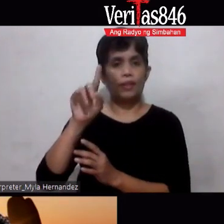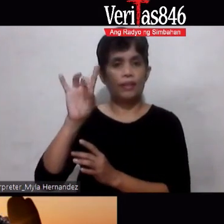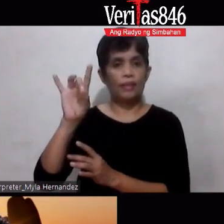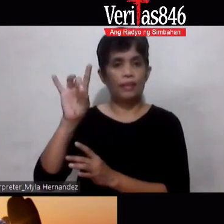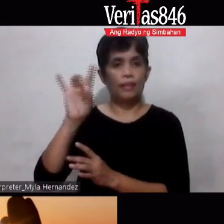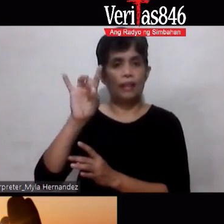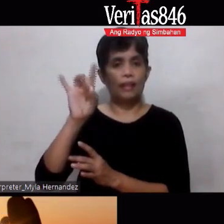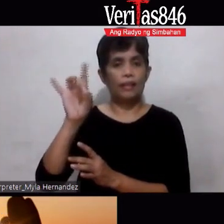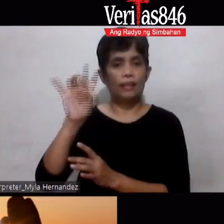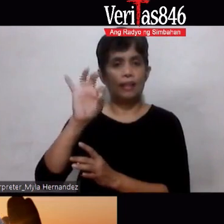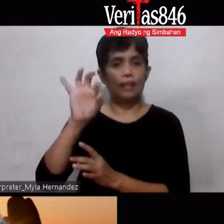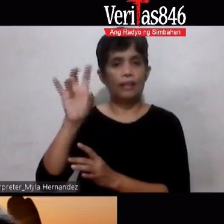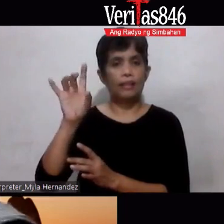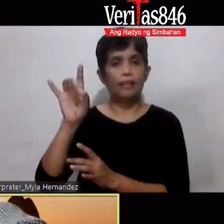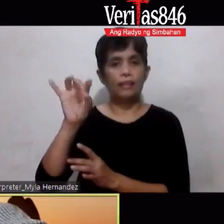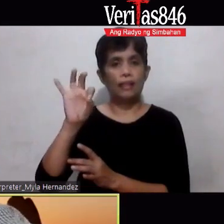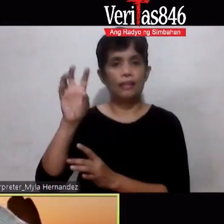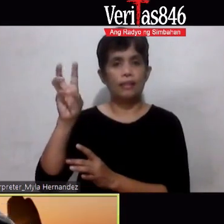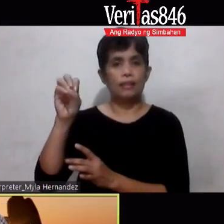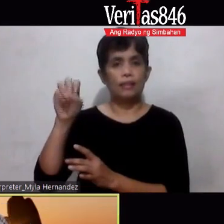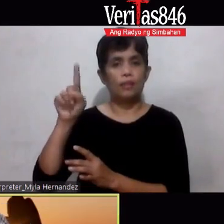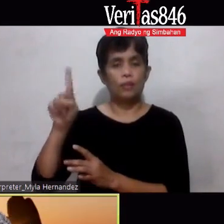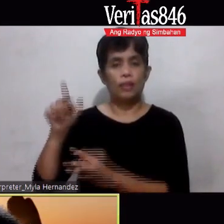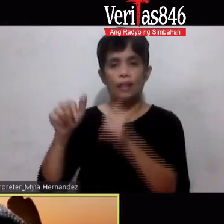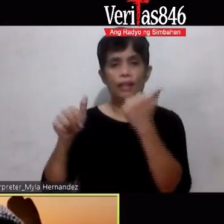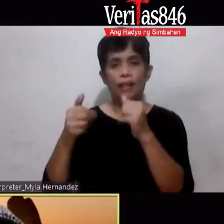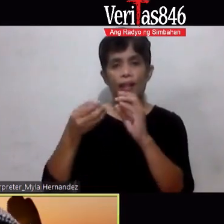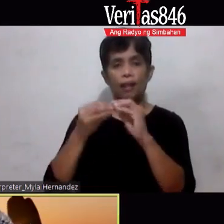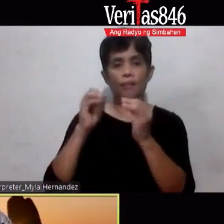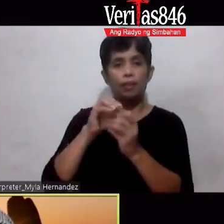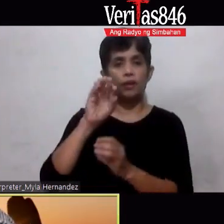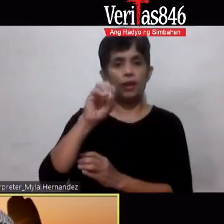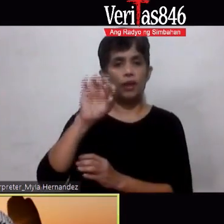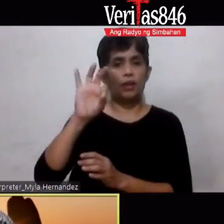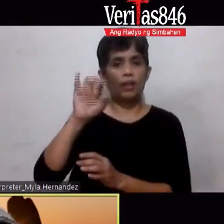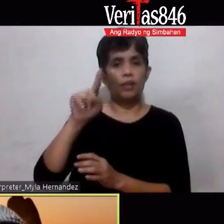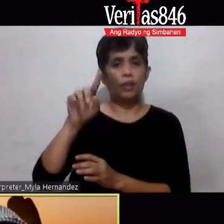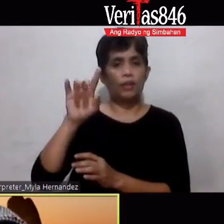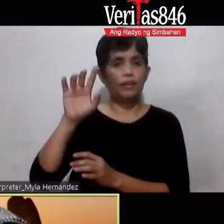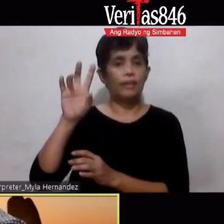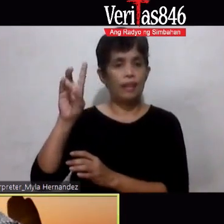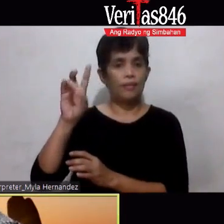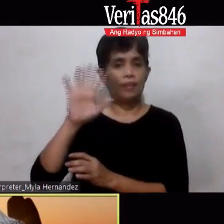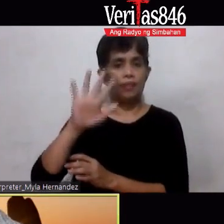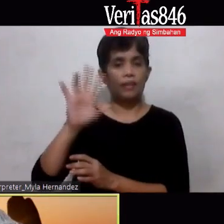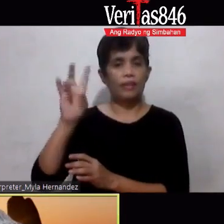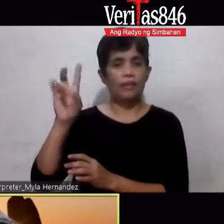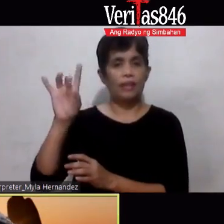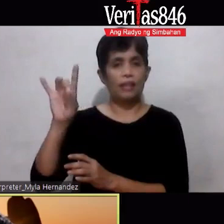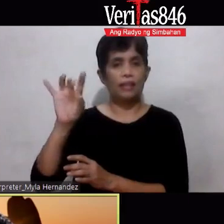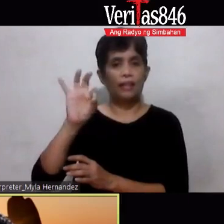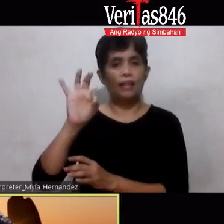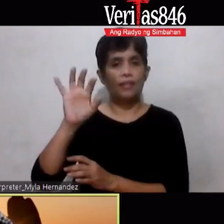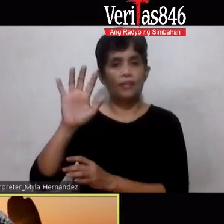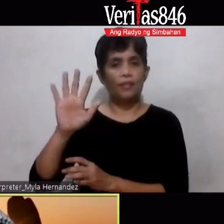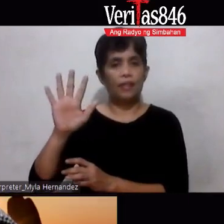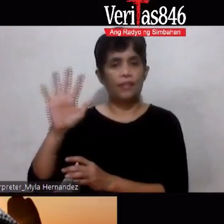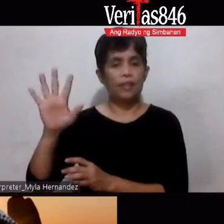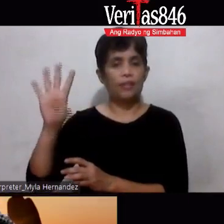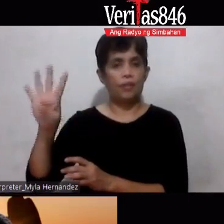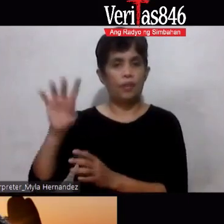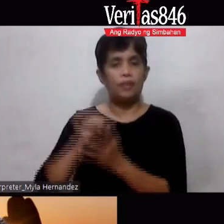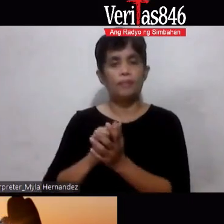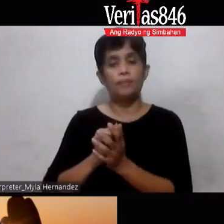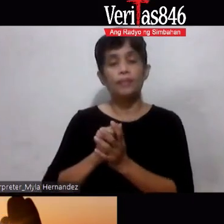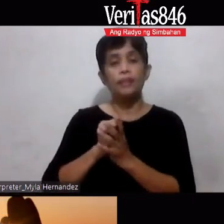-89-601 Yes Aking pong number 0-917-578-9554 Kung naikin pa rin po mag-text ng inyong